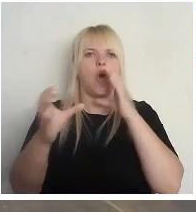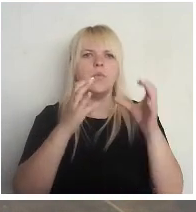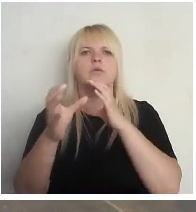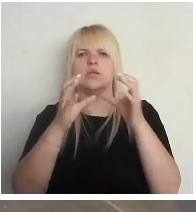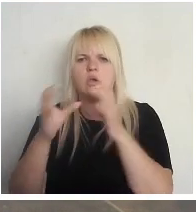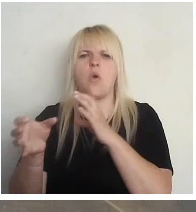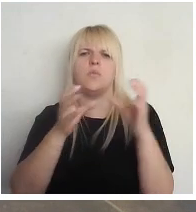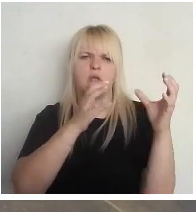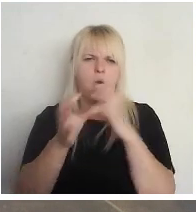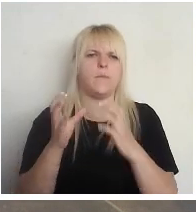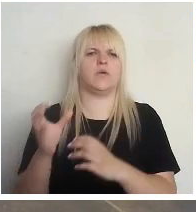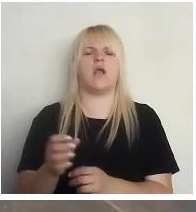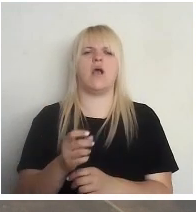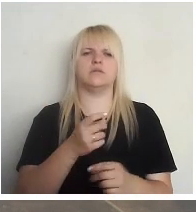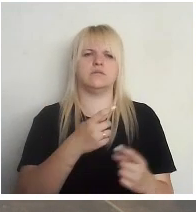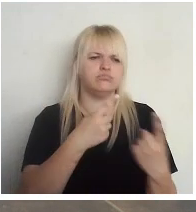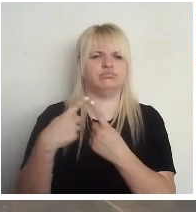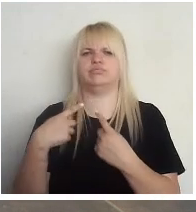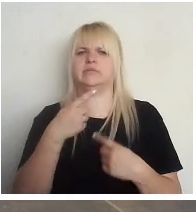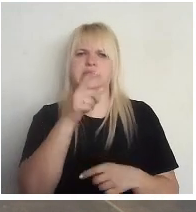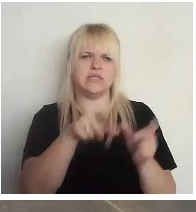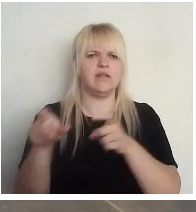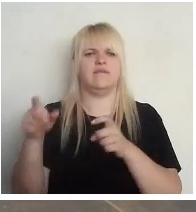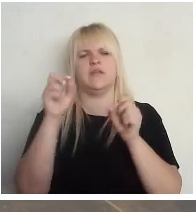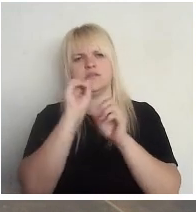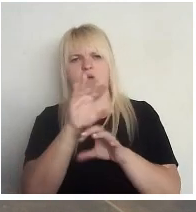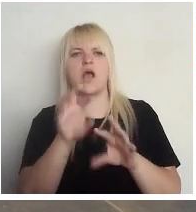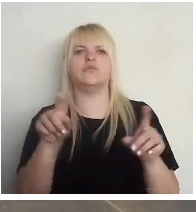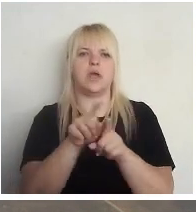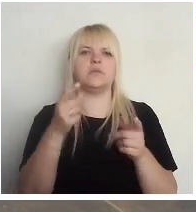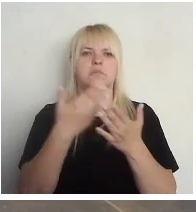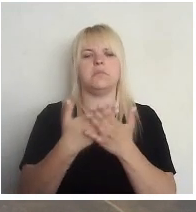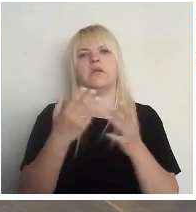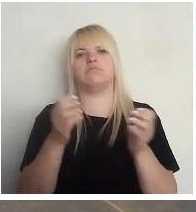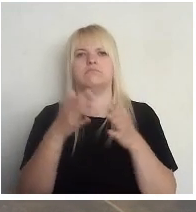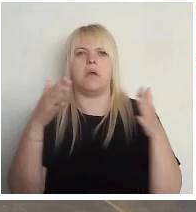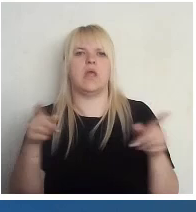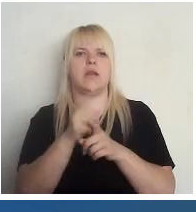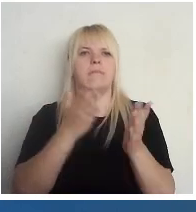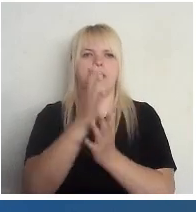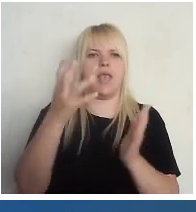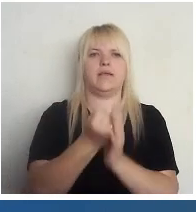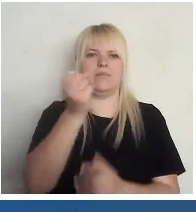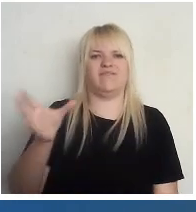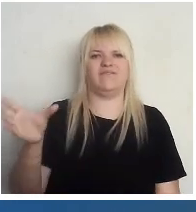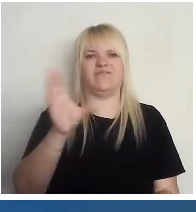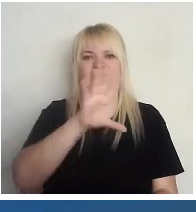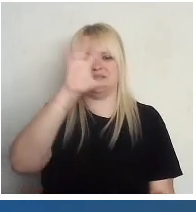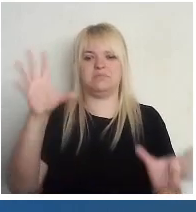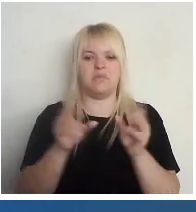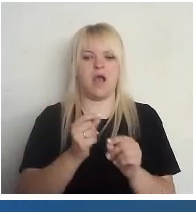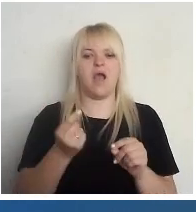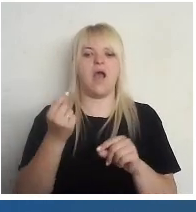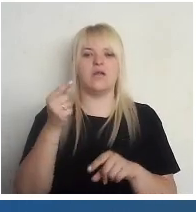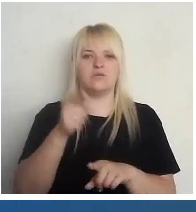komunikācija ar cilvēkiem stāstīt. Viņam esam papašanā arī piemību vispār. Tikai tāpēc, ka mēs padarām